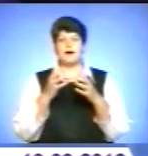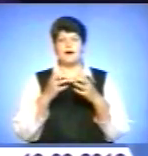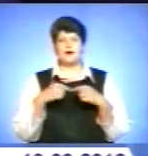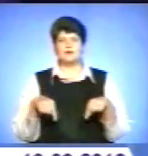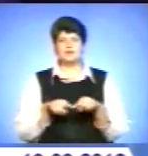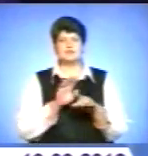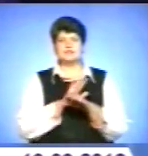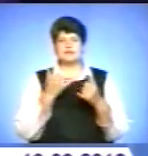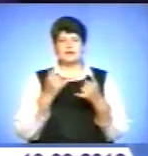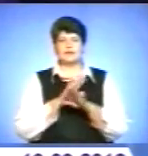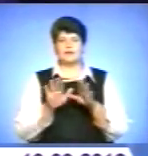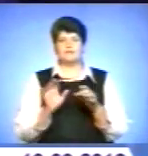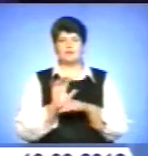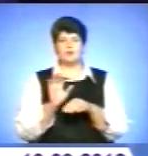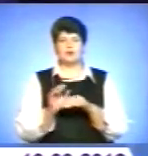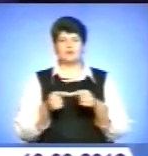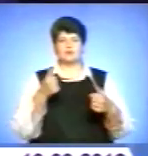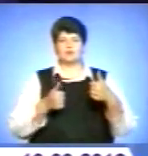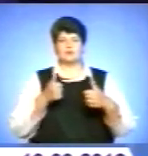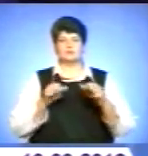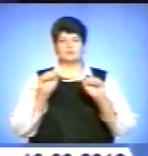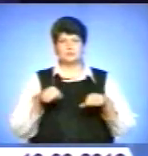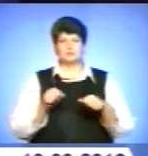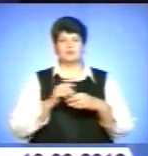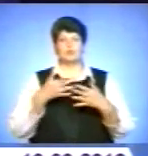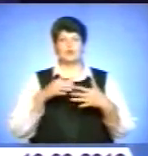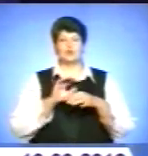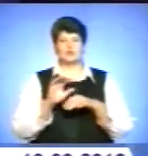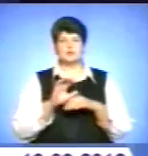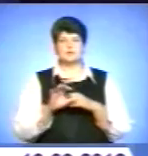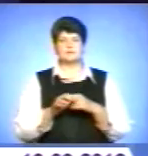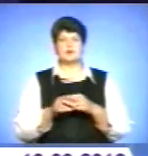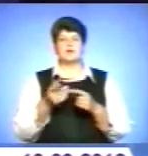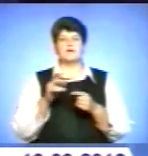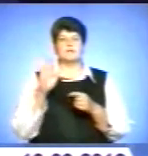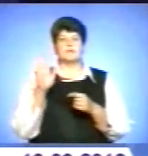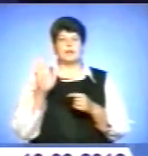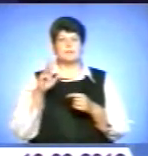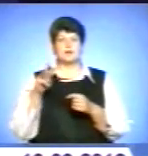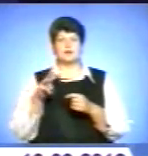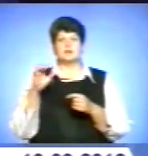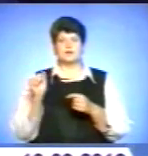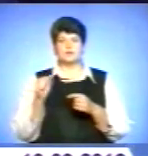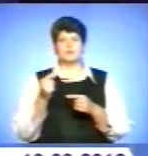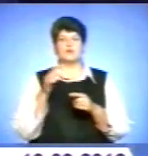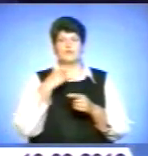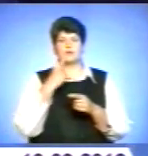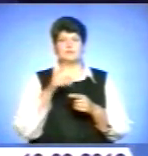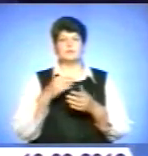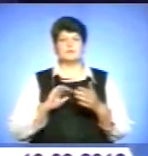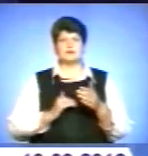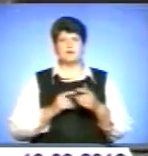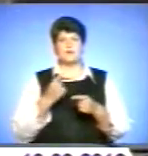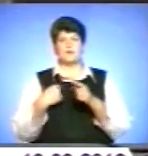-спроможна продукція. Крім того, прем'єр-міністр України Микола Азаров погрожує бізнесу поверненням підприємств у державну власність.